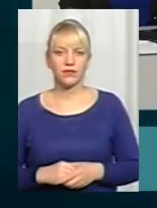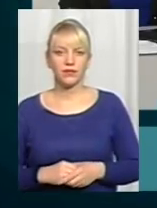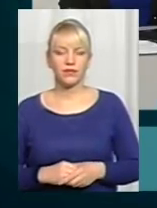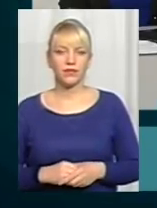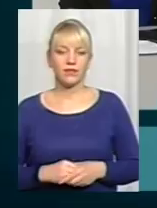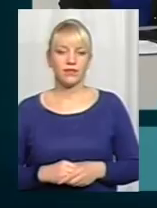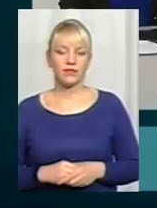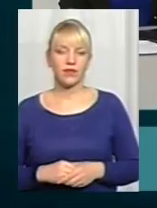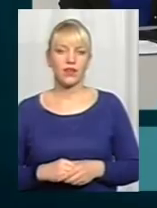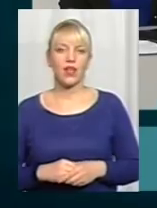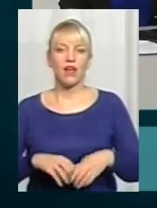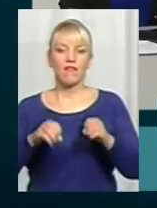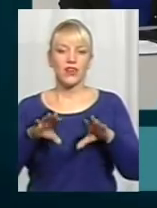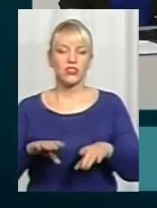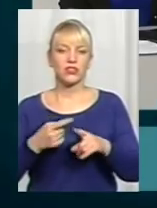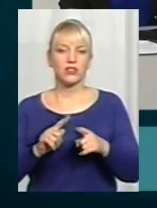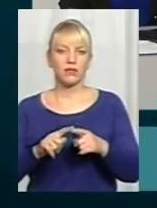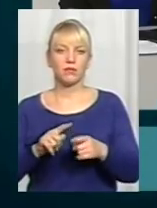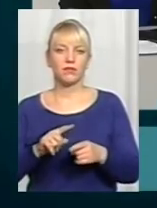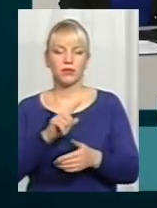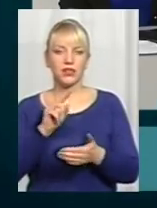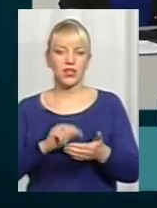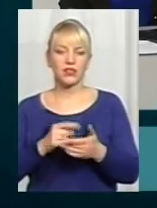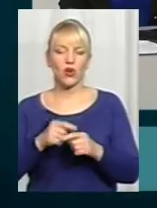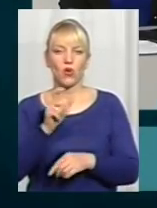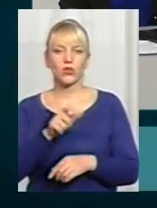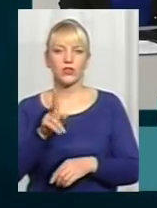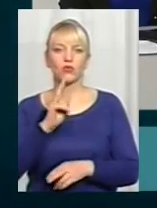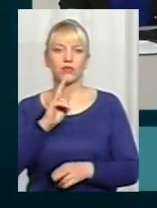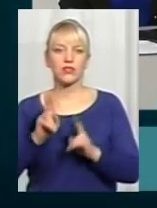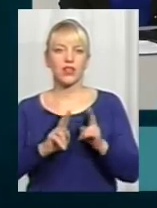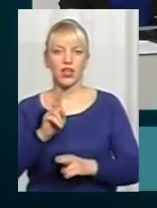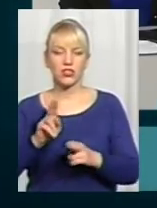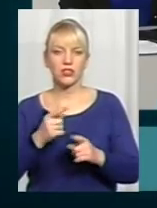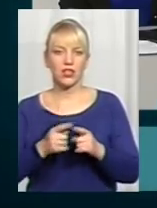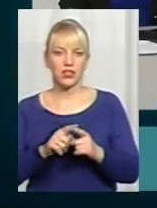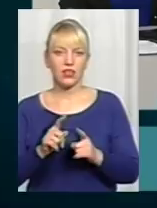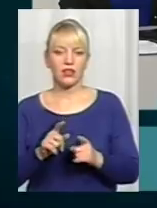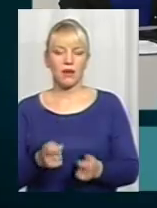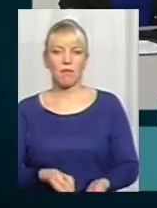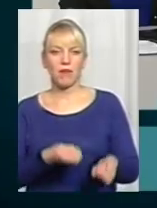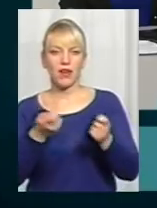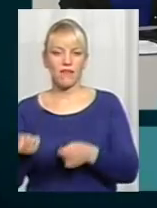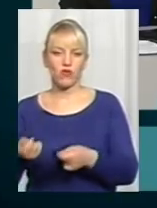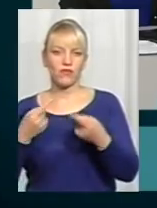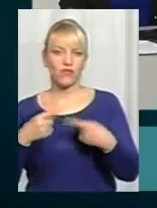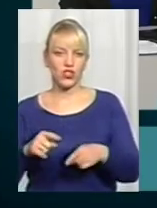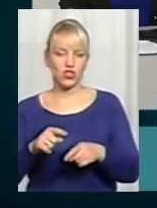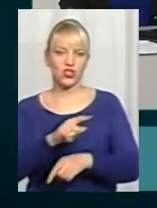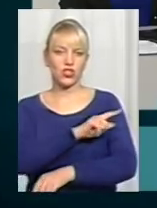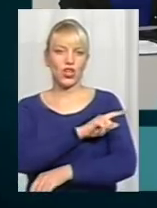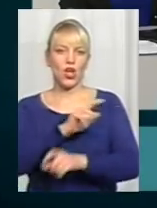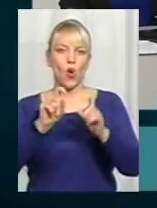Типове вирішення цього питання – це тих осіб, які скаржуються, їх перевозять в інші колонії, як це